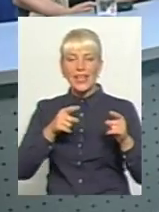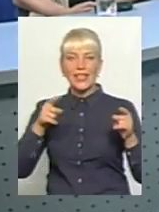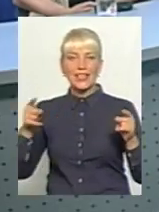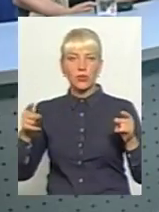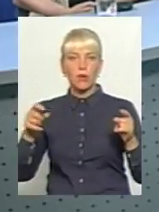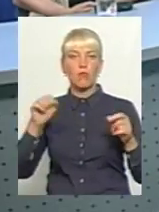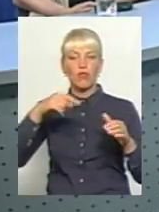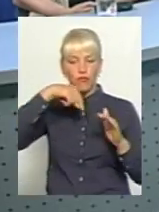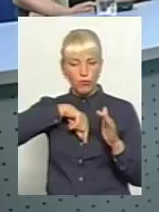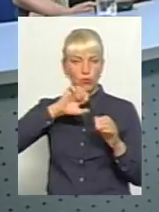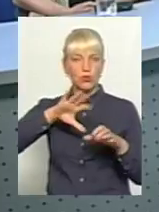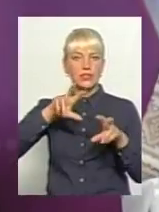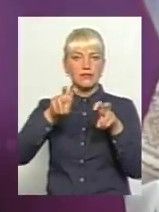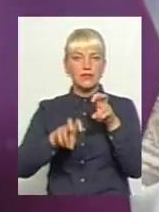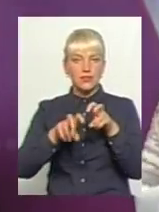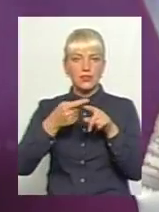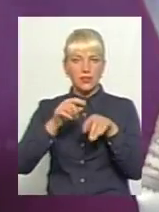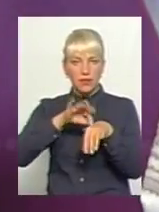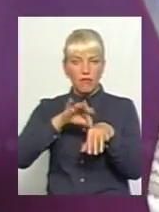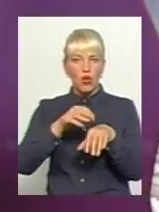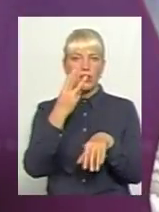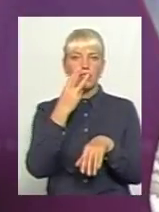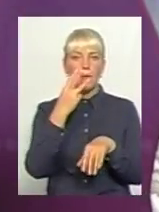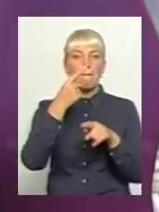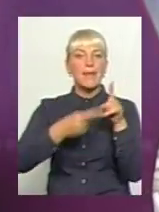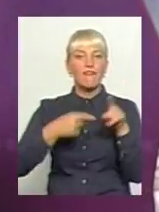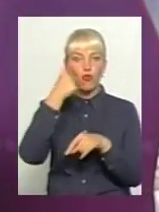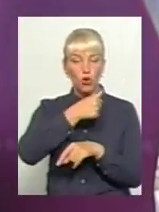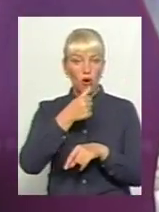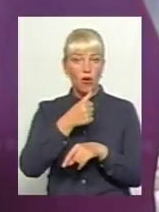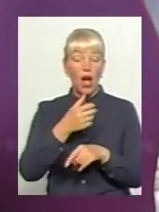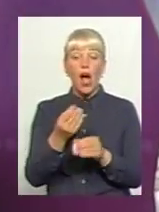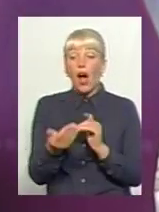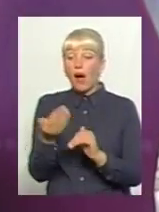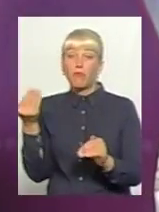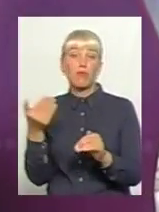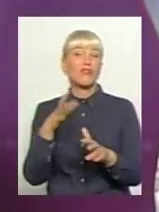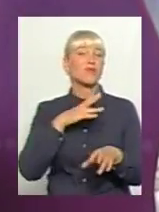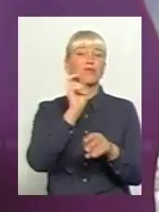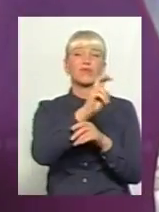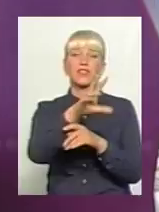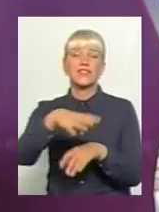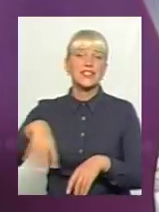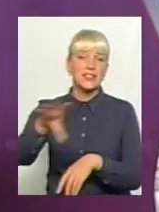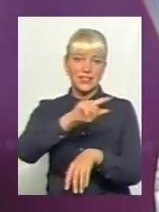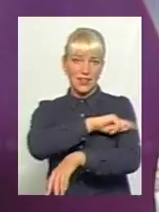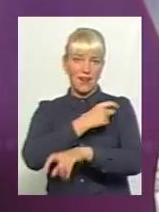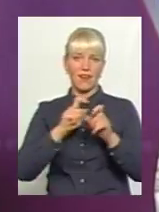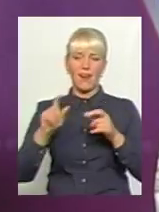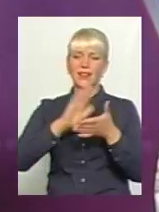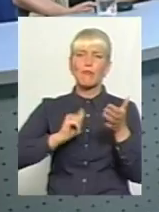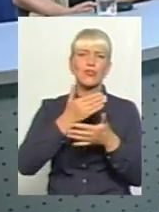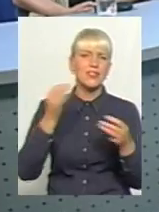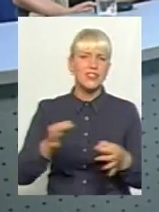півроку. А це попереднє цих півроку, він кругом був в всіх лікарнях, не пропустив нічого, ні